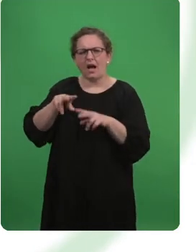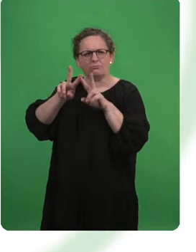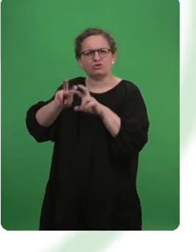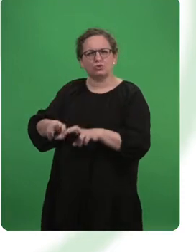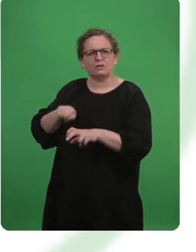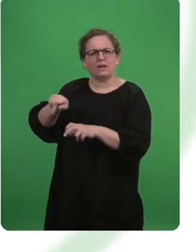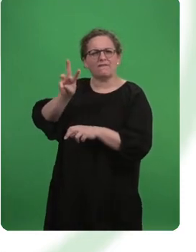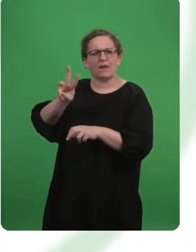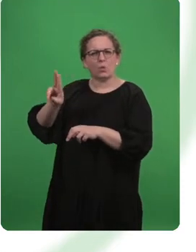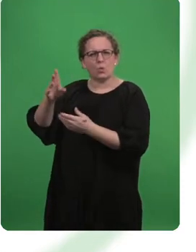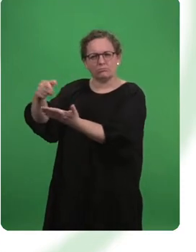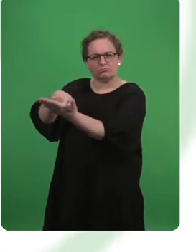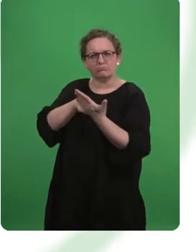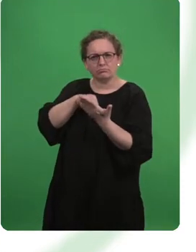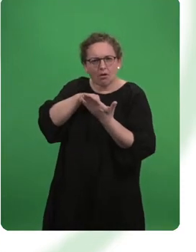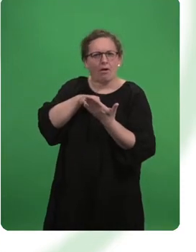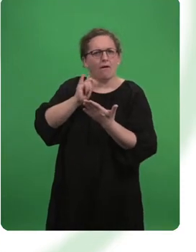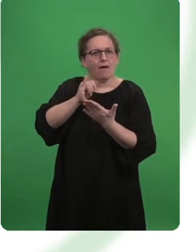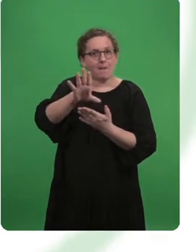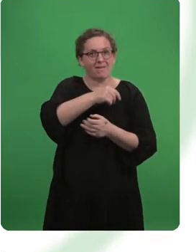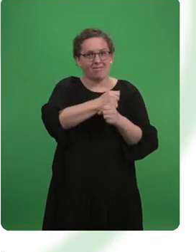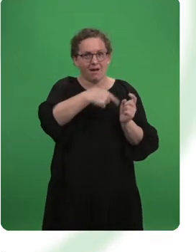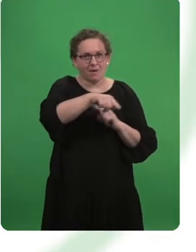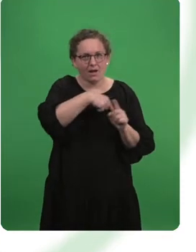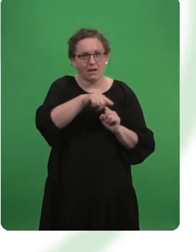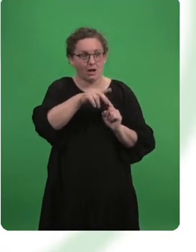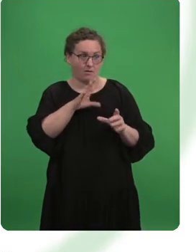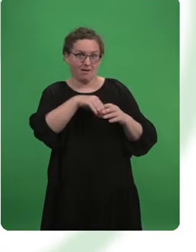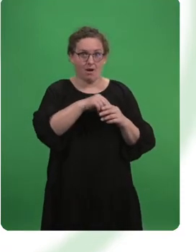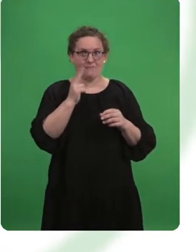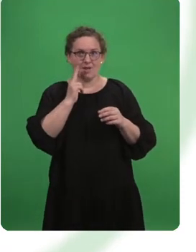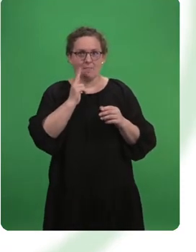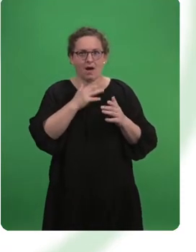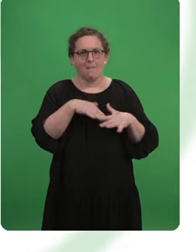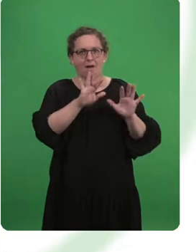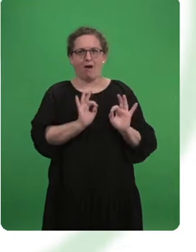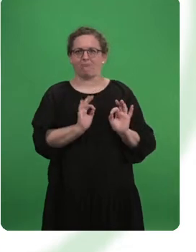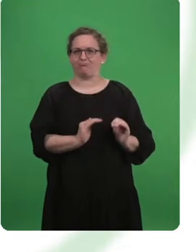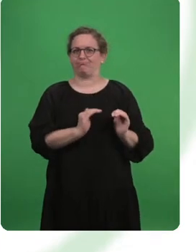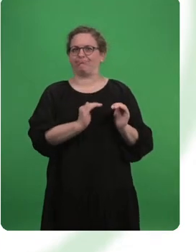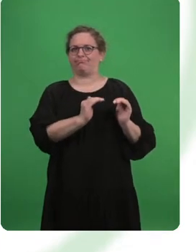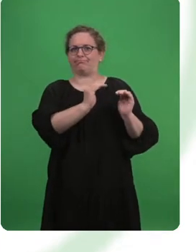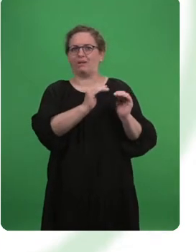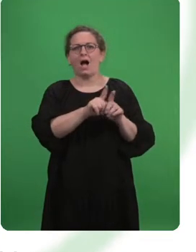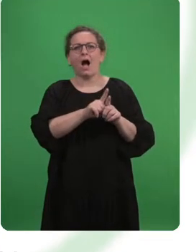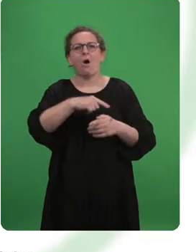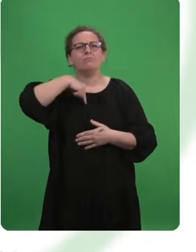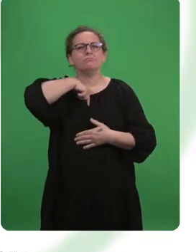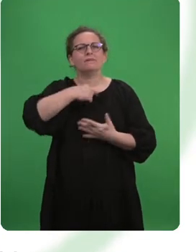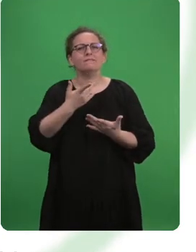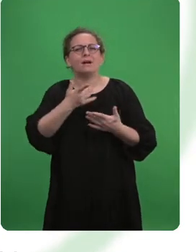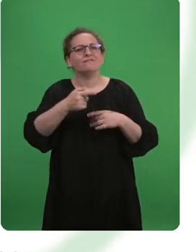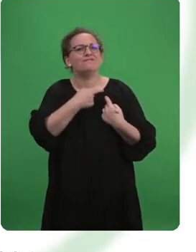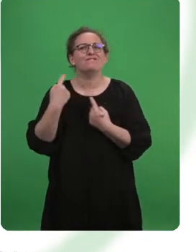Mitarbeiterinnen. Wie eine WU-Studie zeigt, identifizieren sich die Mitarbeiterinnen besonders mit dem Unternehmen, die